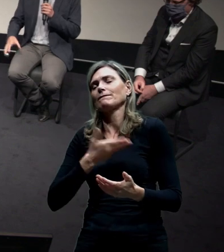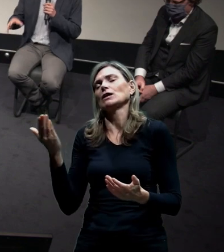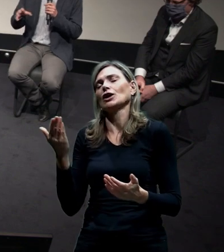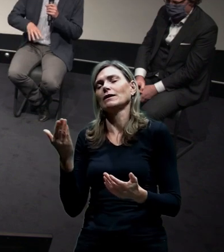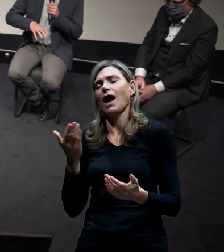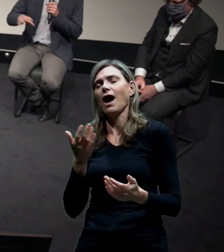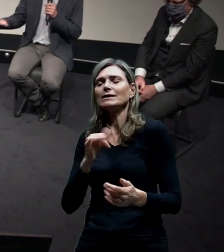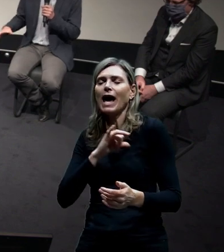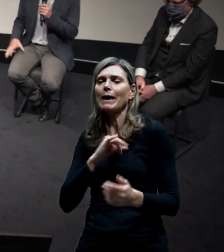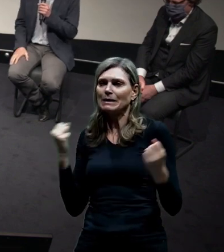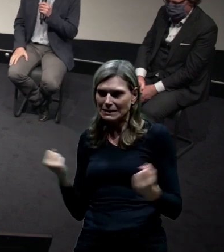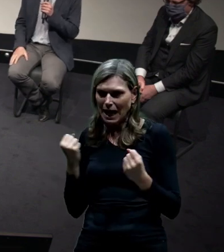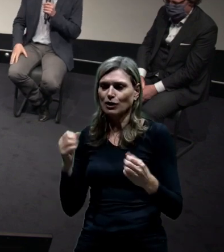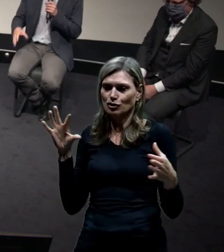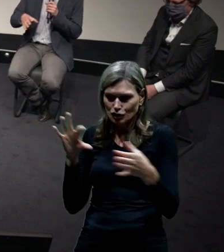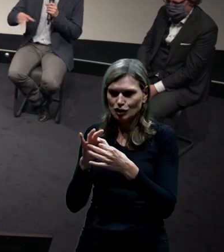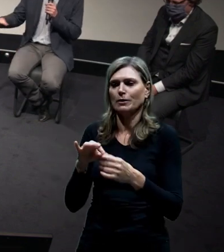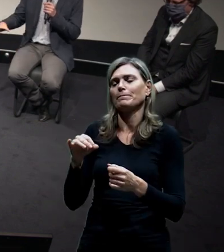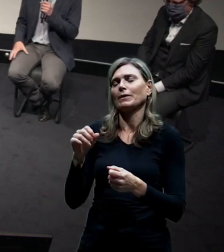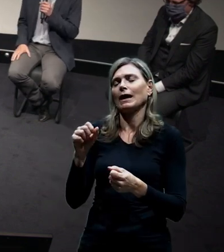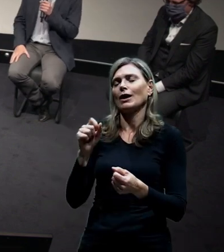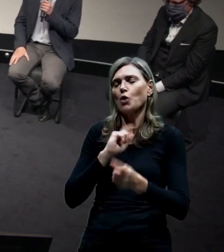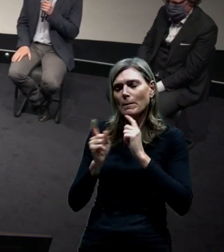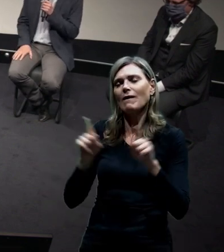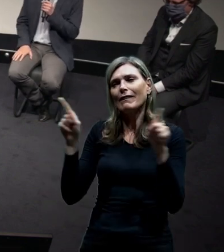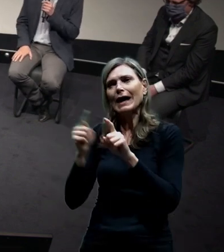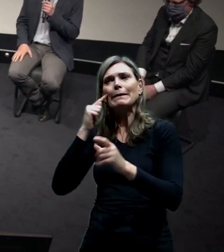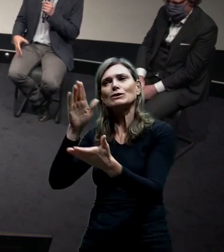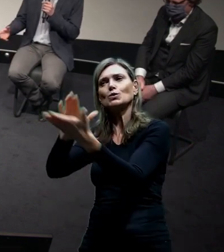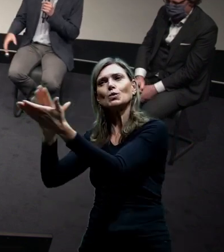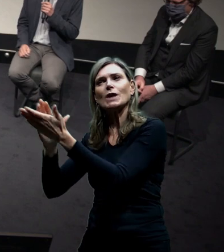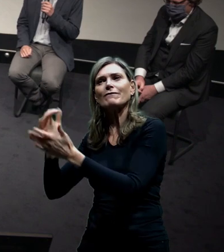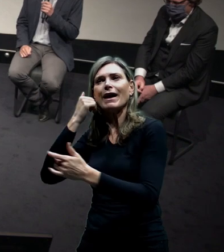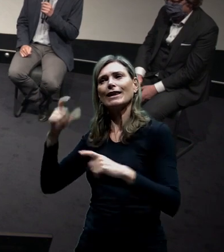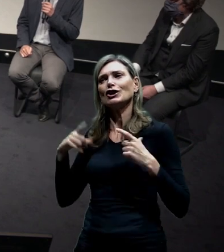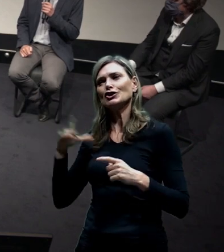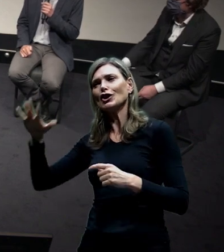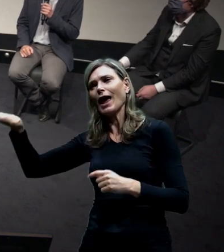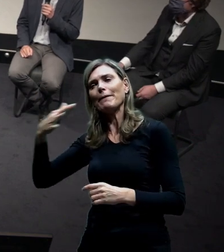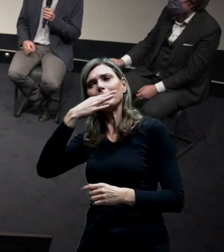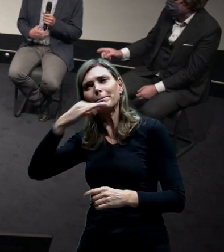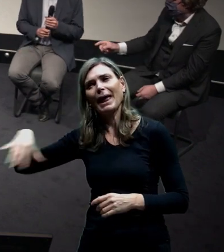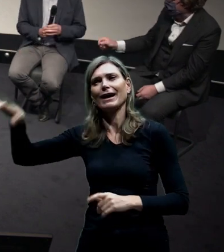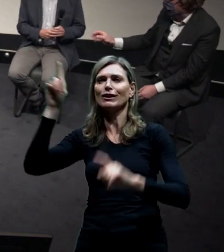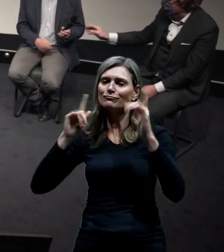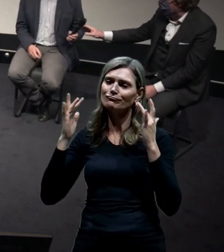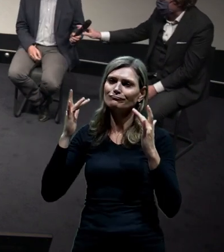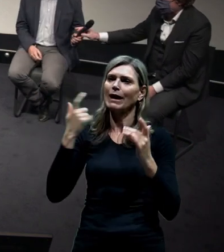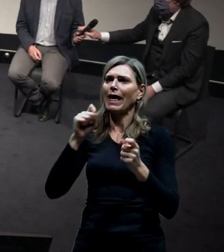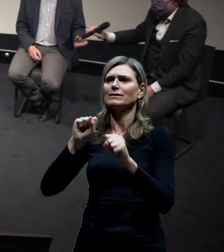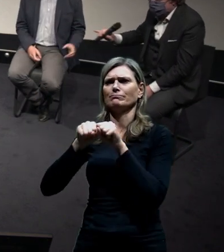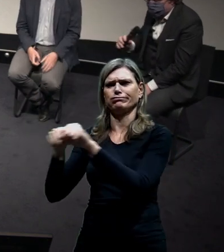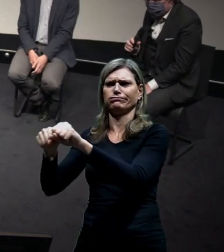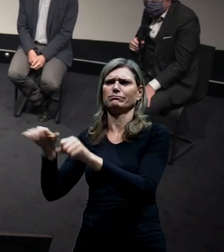vidíme i v té městotvornosti v ochraně obyvatel a dotčeného území. Pan